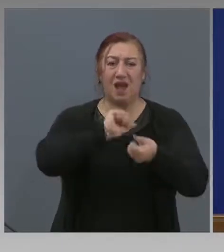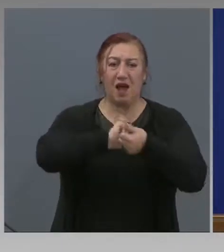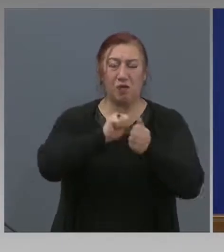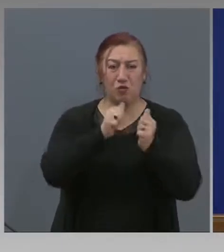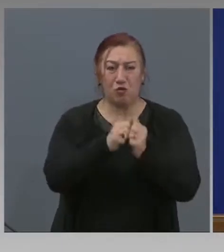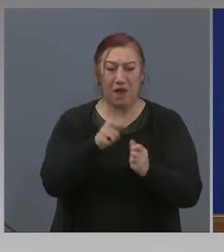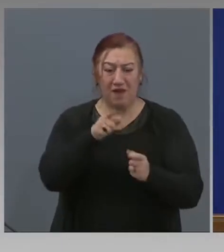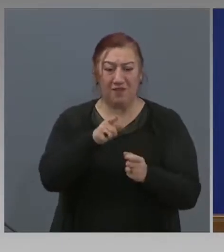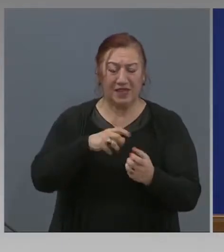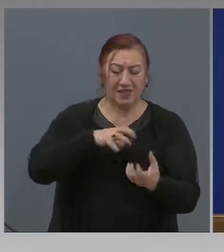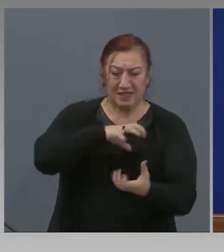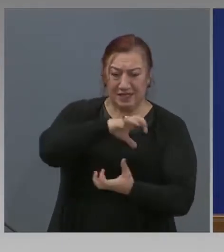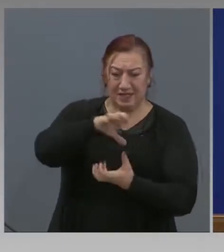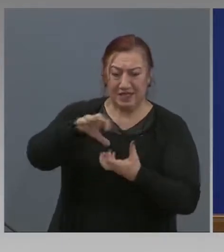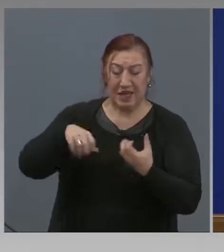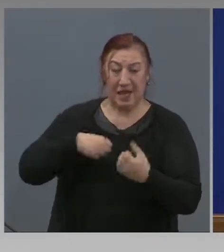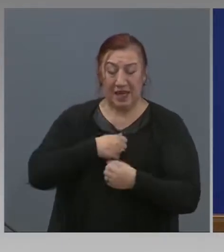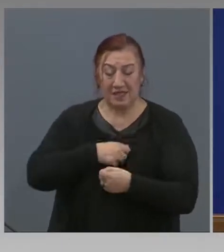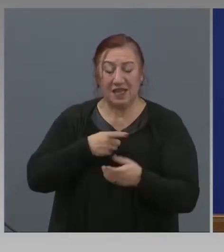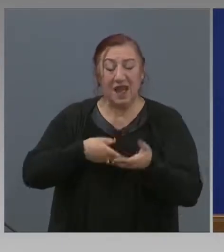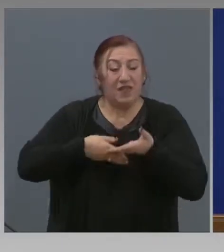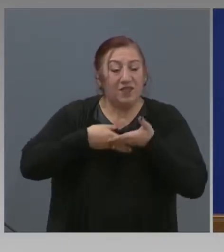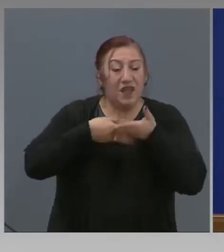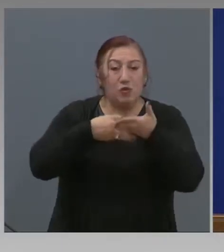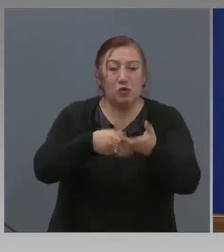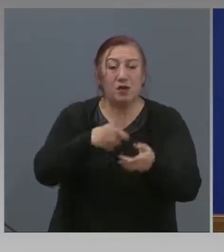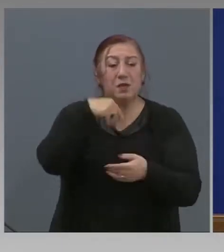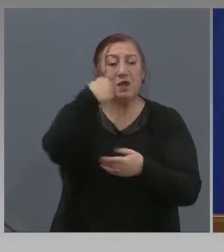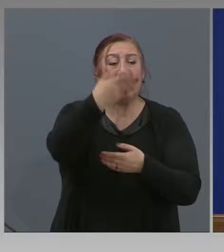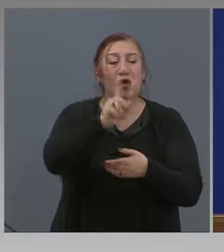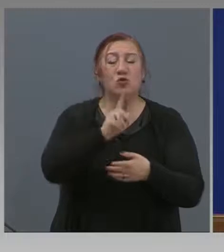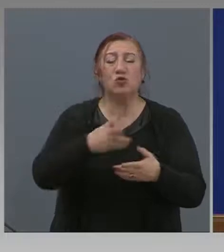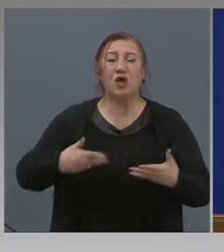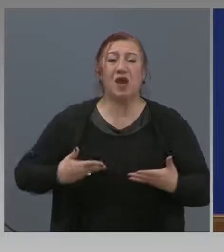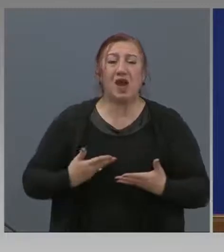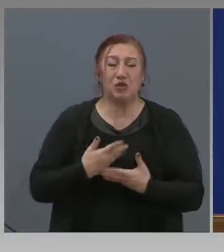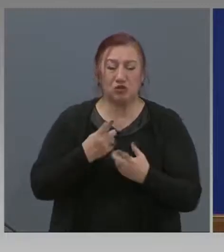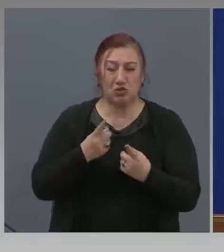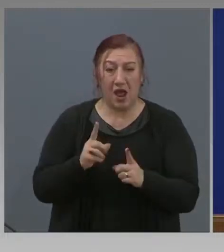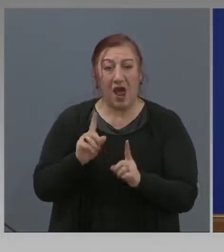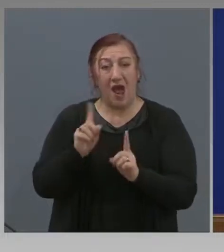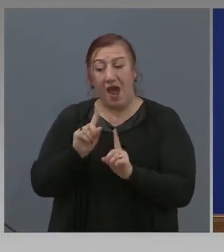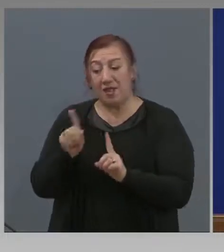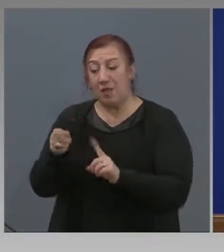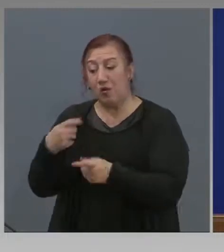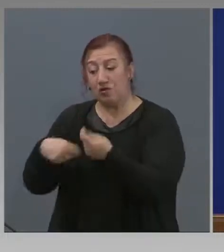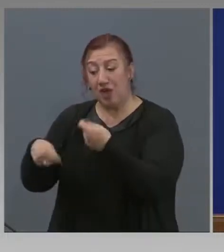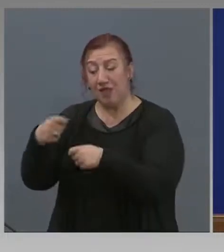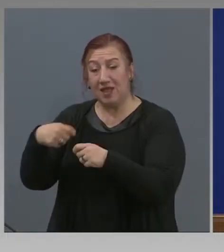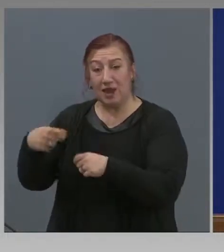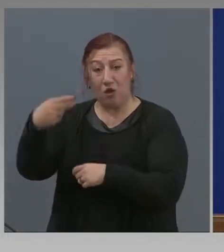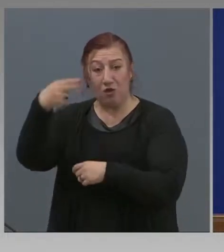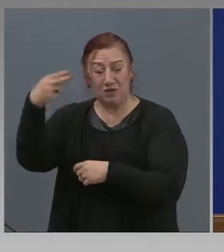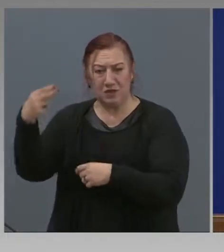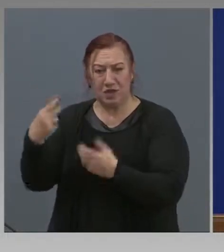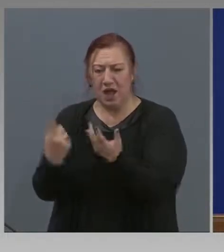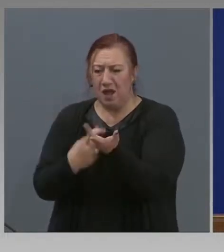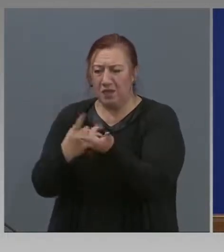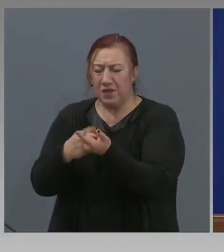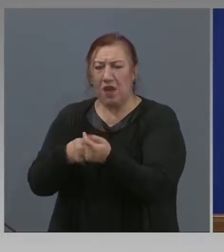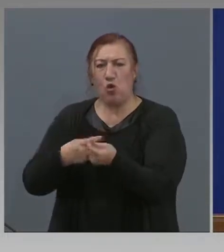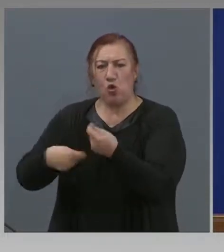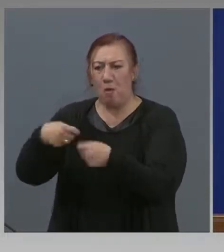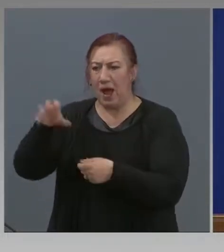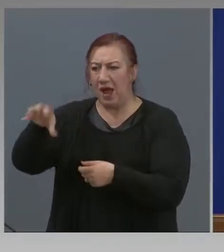тази криза, за да подкрепи крайно нуждаещице, а не може търговски оператор с една брой обекти,